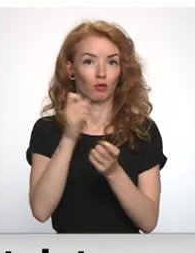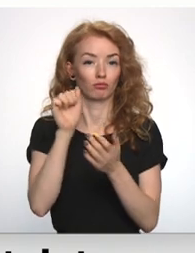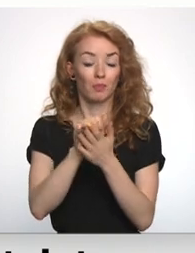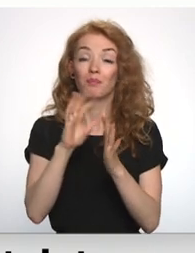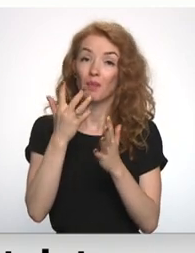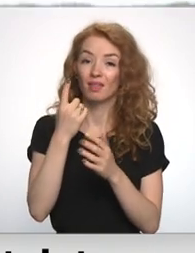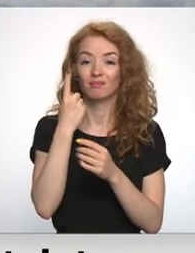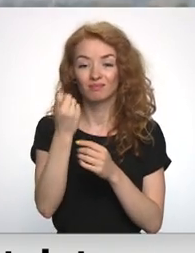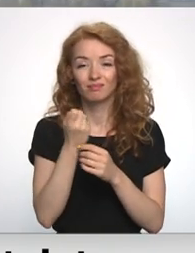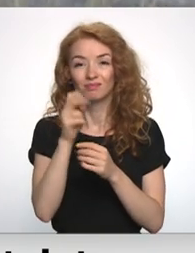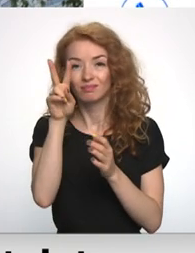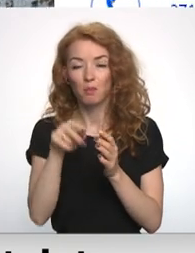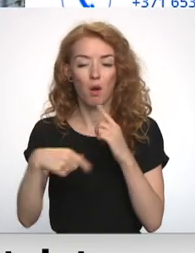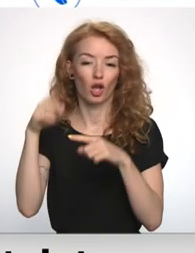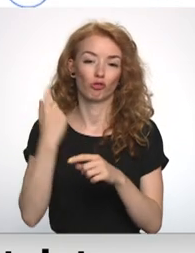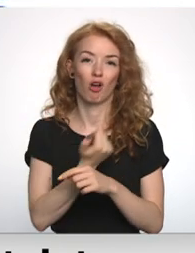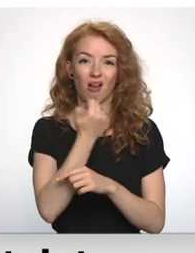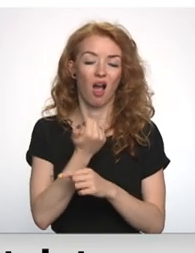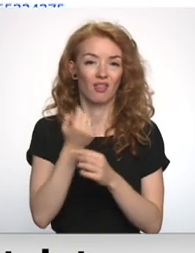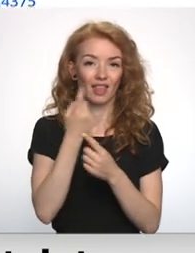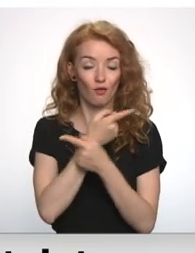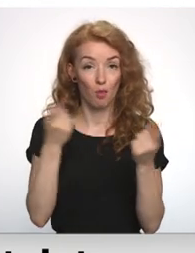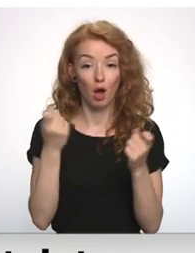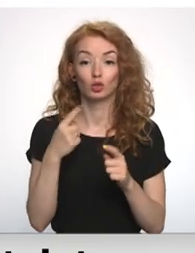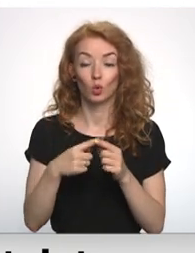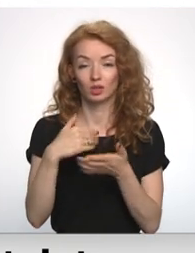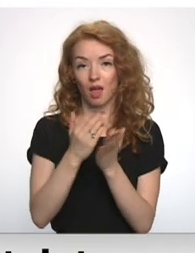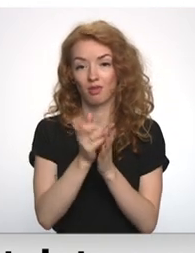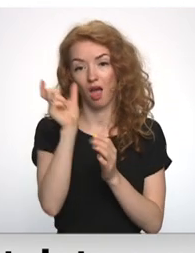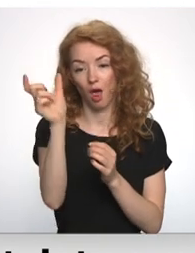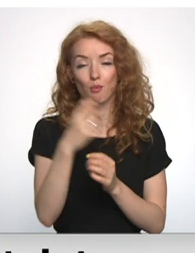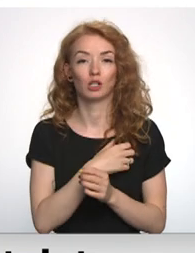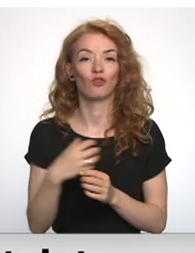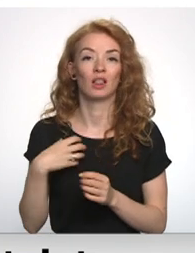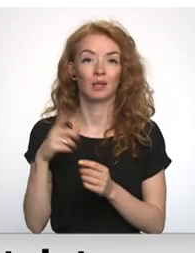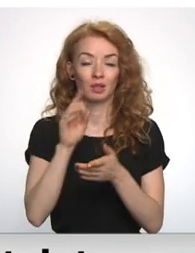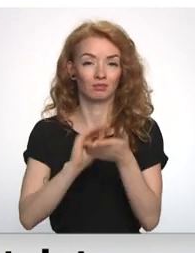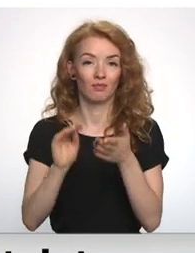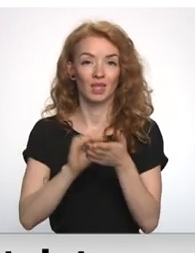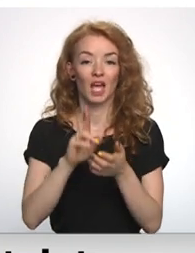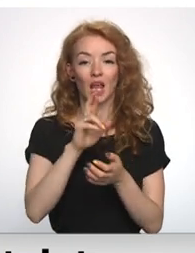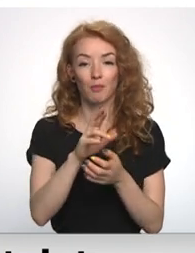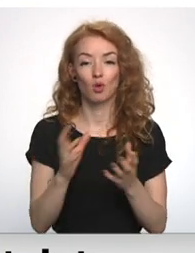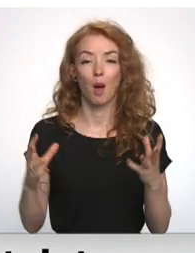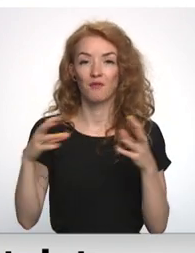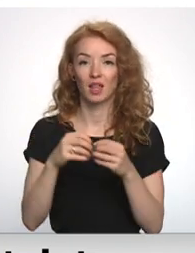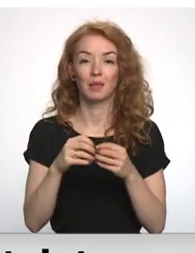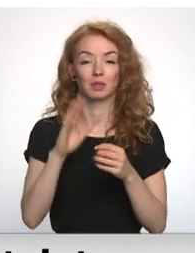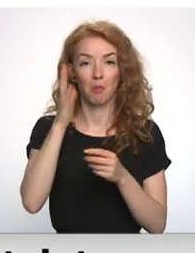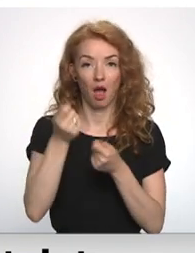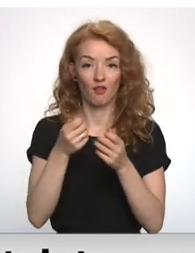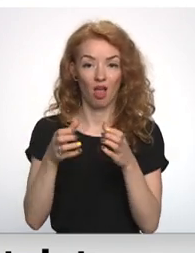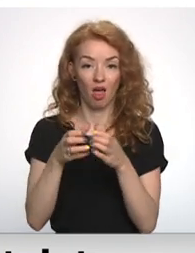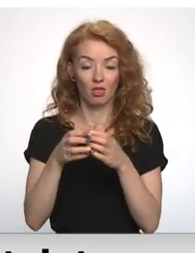ir gan lasāmas vien tikai pērnā gadu aktualitātes, un lai arī sadaļā pašvaldība ir norāde par Riebiņu apvienības pārvaldīm, pie